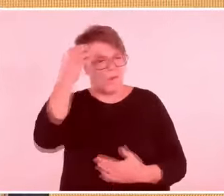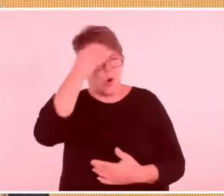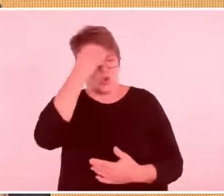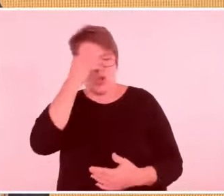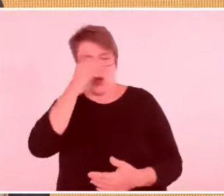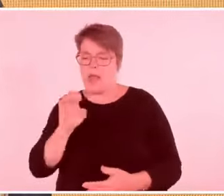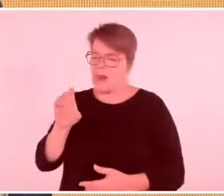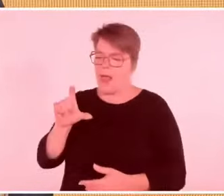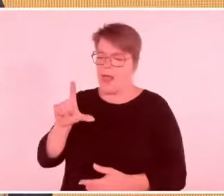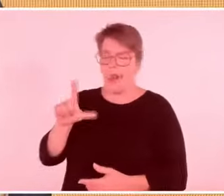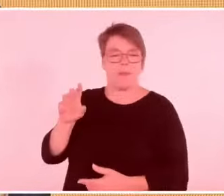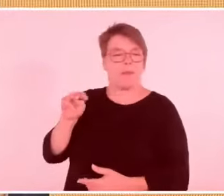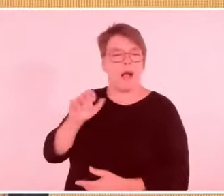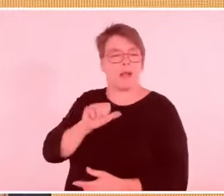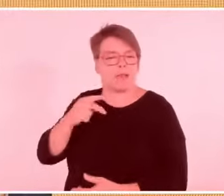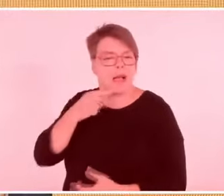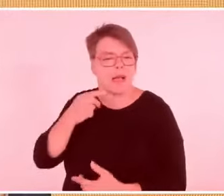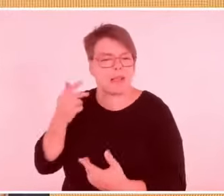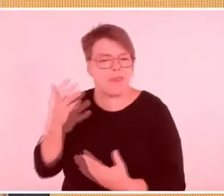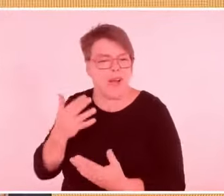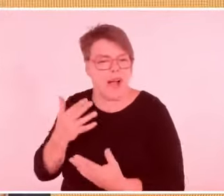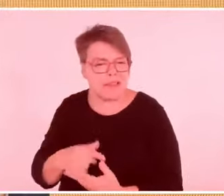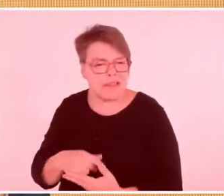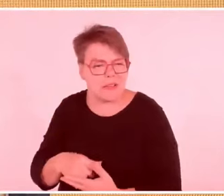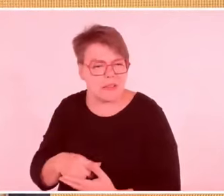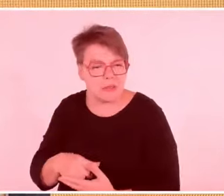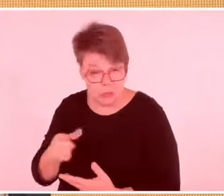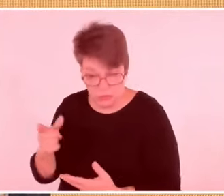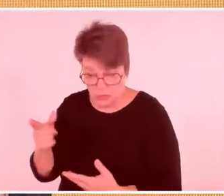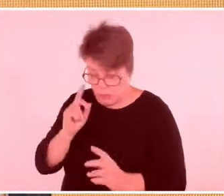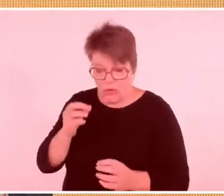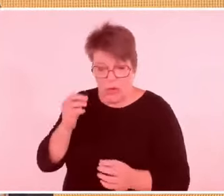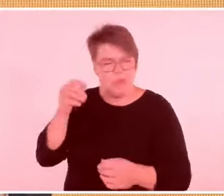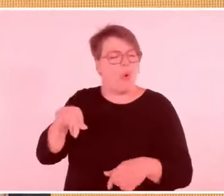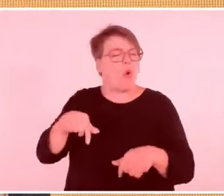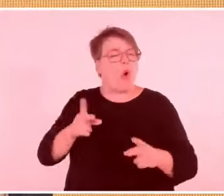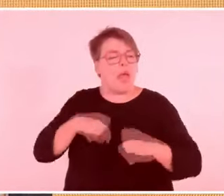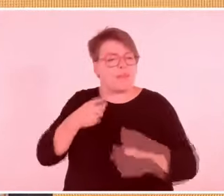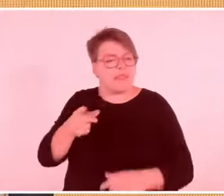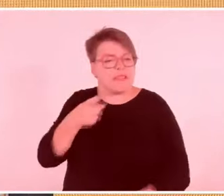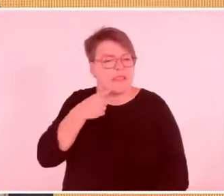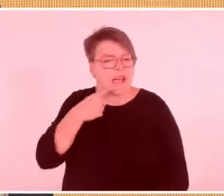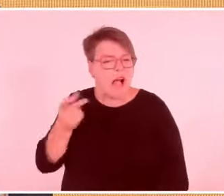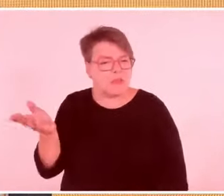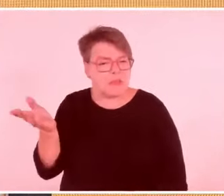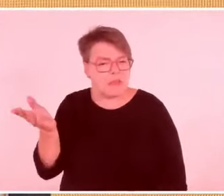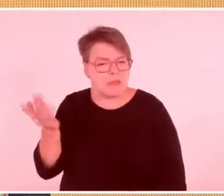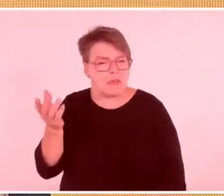das relativieren, was die Hamas gemacht hat. Das ist eine unverzeihliche,